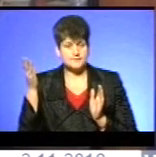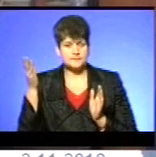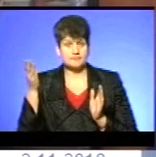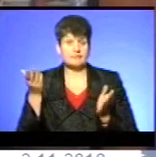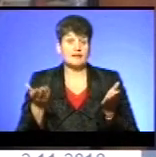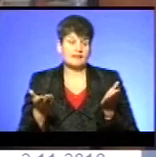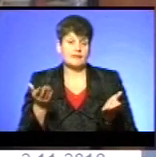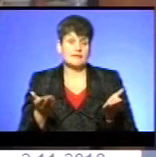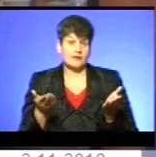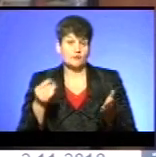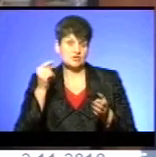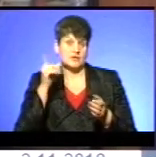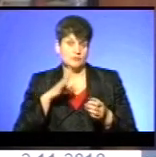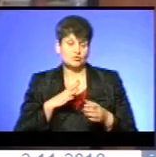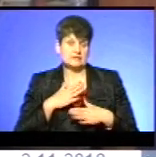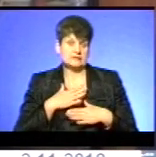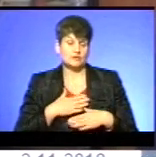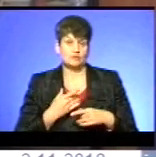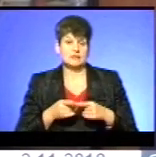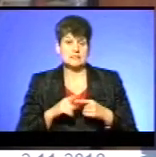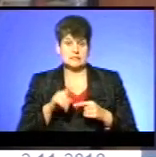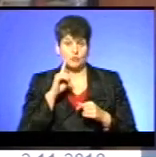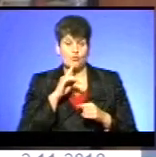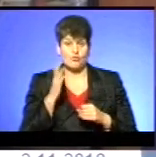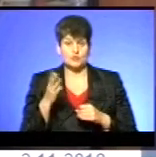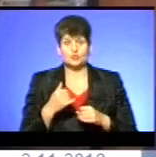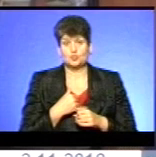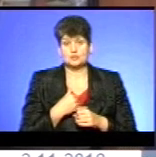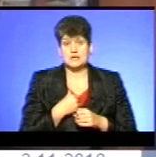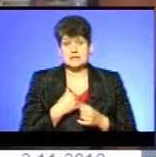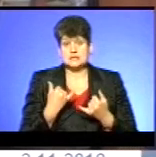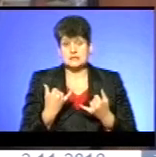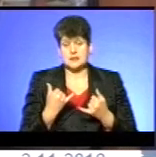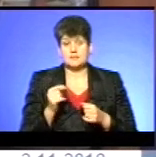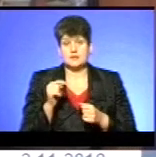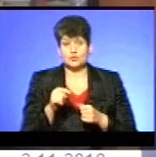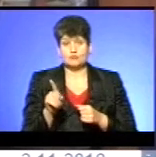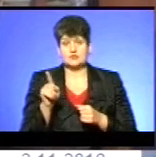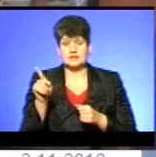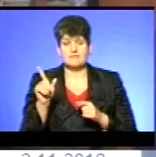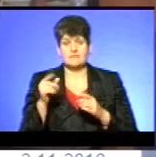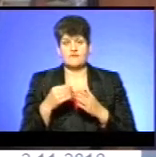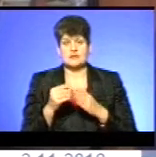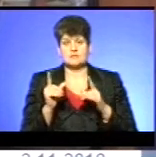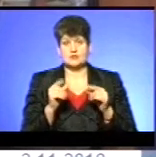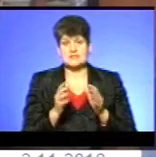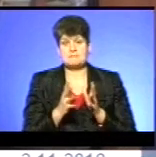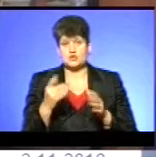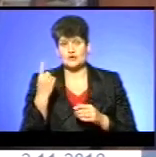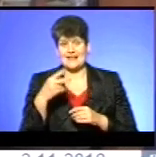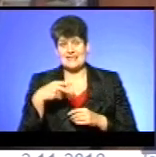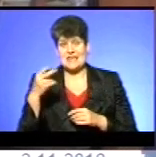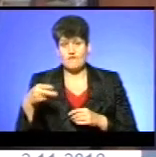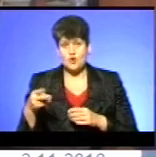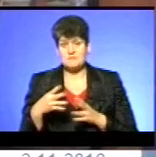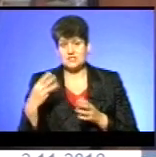якось чехи були задоволені тим комфортом, зараз у нас, при тому, що там вартість приїзду більше 1 євро, тобто більше